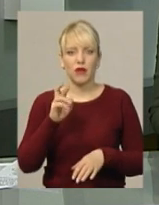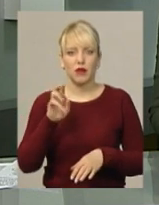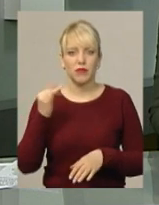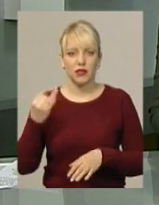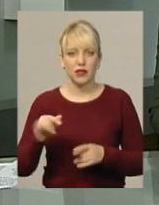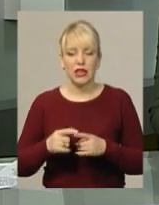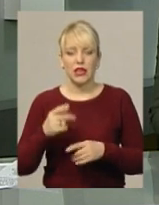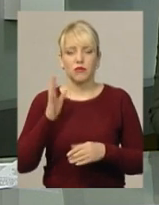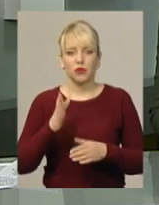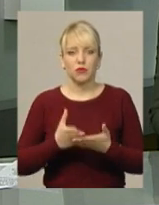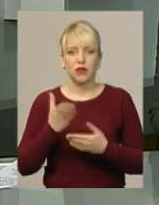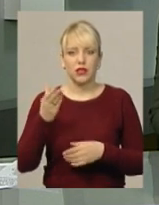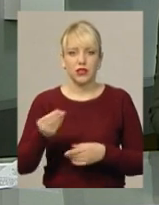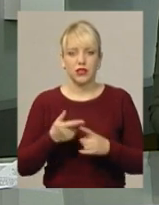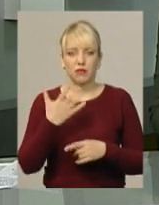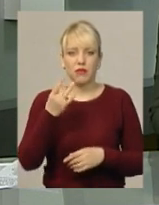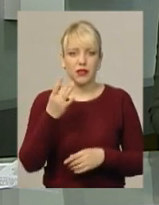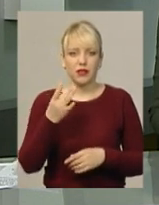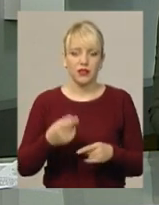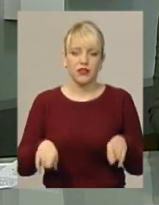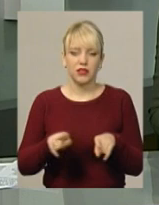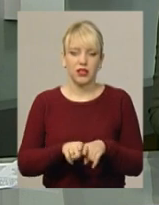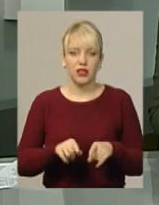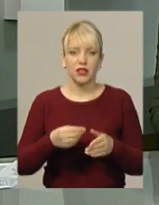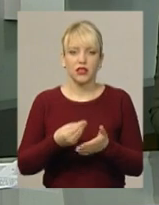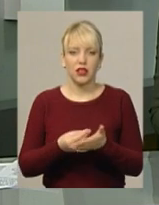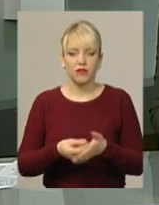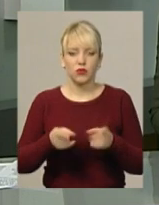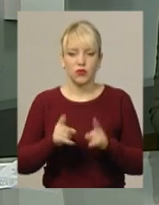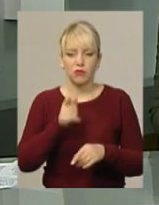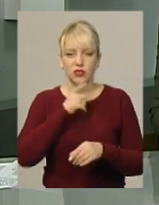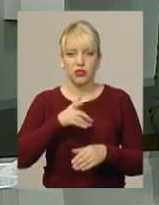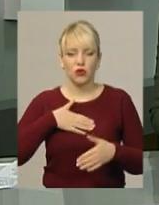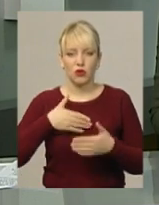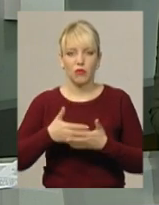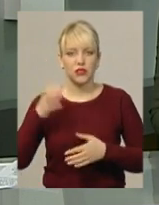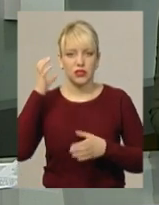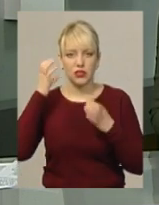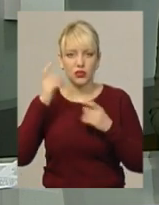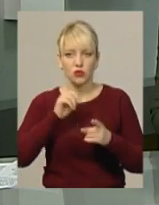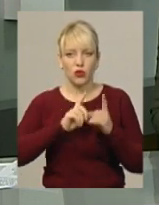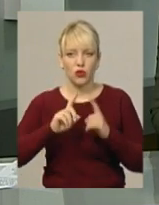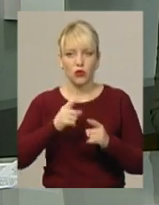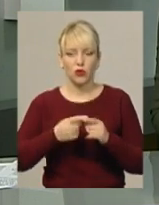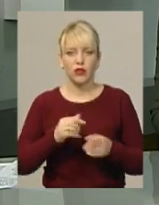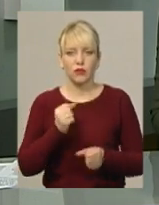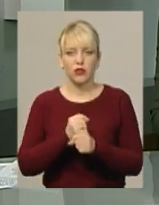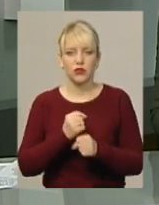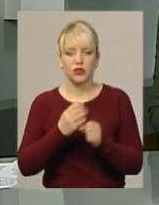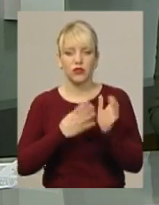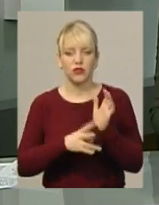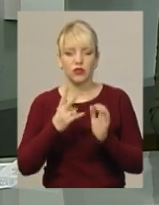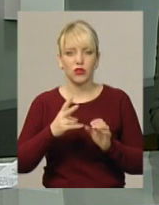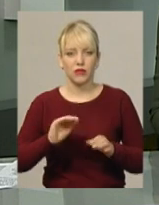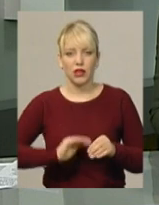жителі міста платитимуть за проїзд 5 гривень. Такий тариф узгодили під час громадських слухань. Зараз у Кам'янця-Подільському працює 92 перевізники.